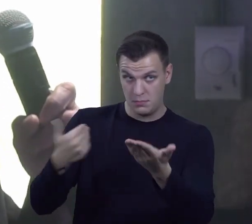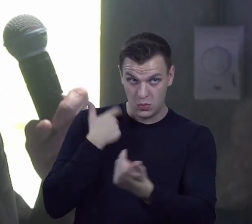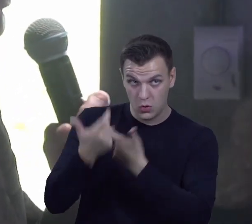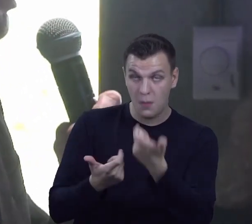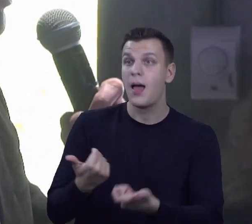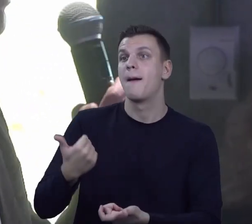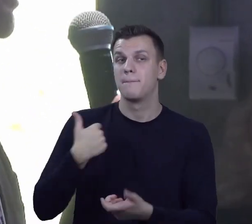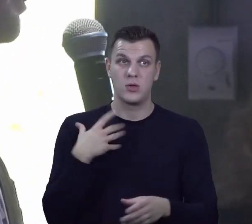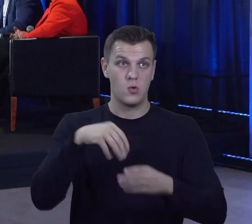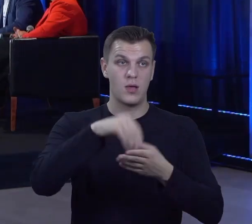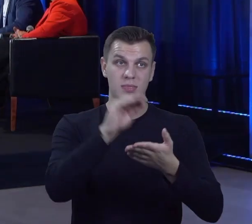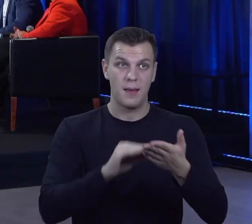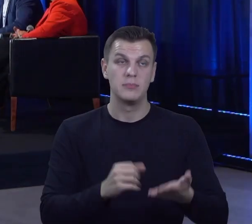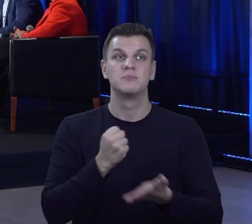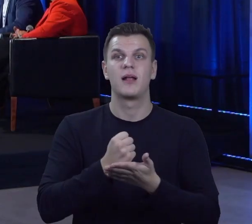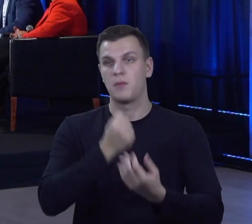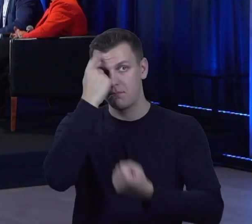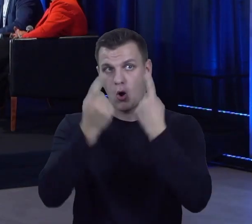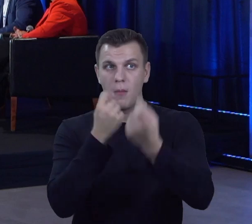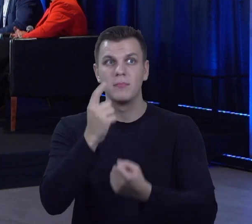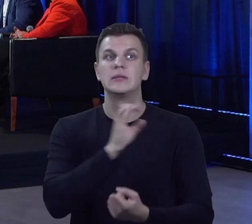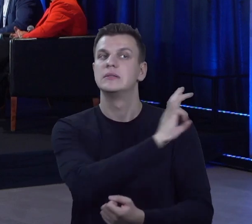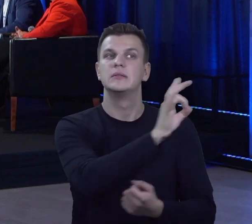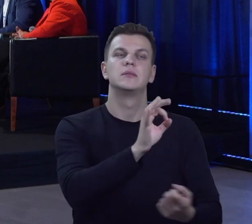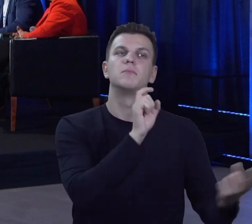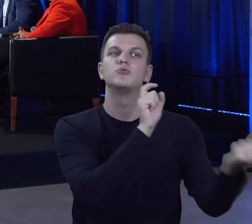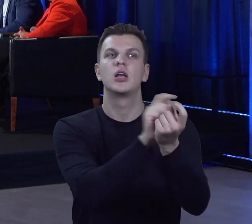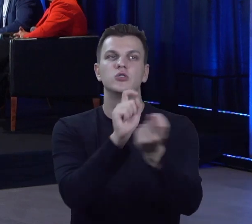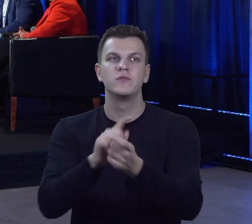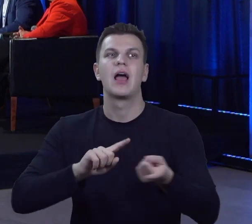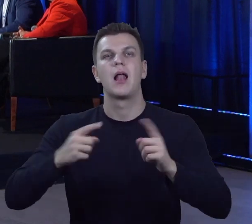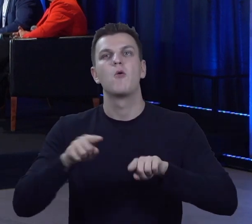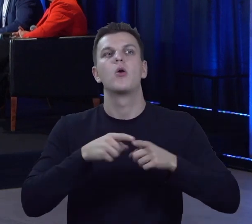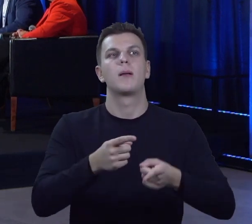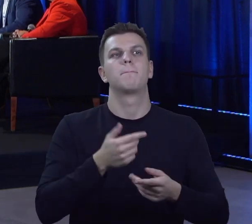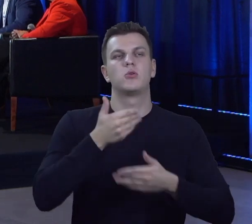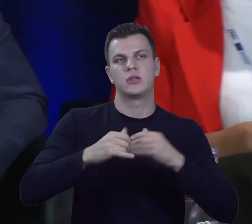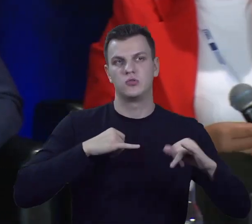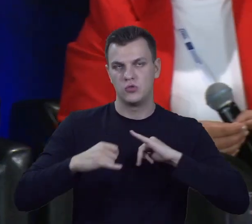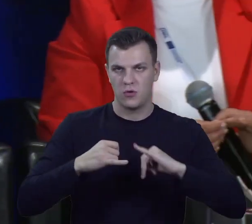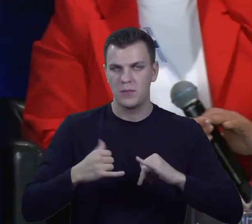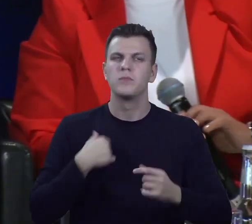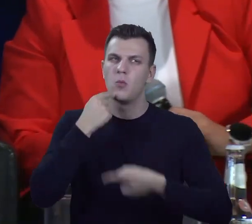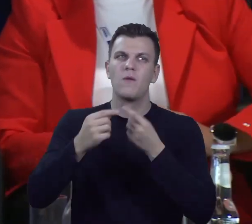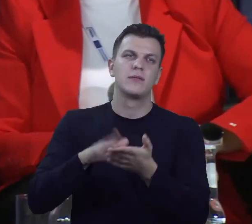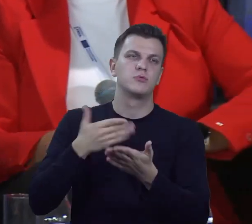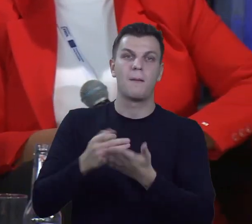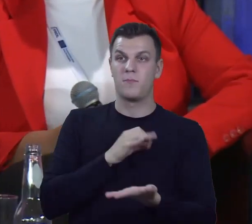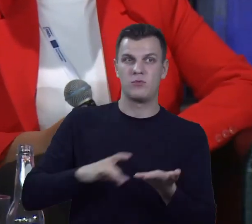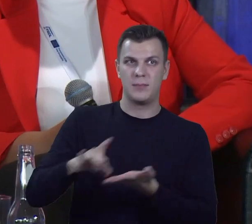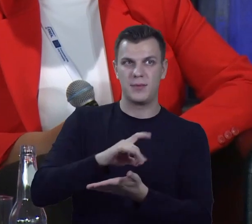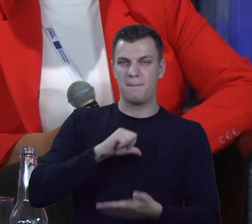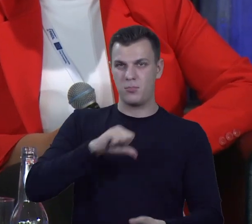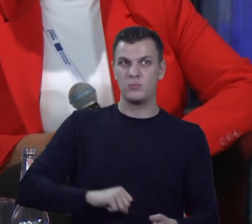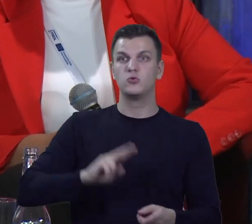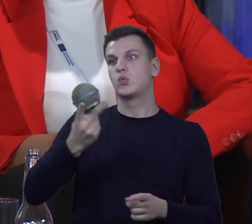poinformowaliście o pomysłach opozycji, ewentualnie jakiejś organizacji pozarządowej? Ja dam przykład, bo w mojej gminie burmistrz na drugiej